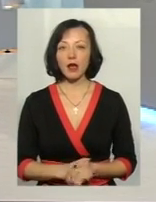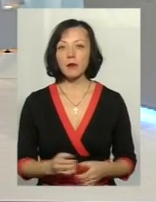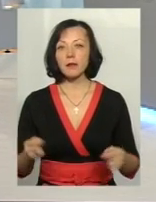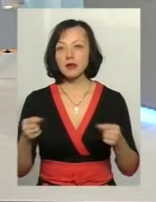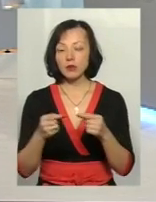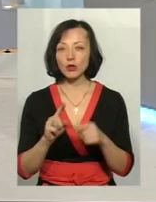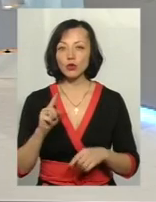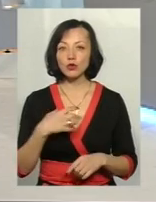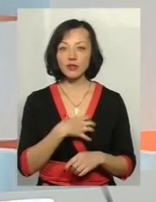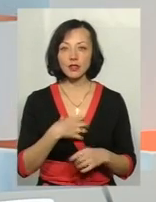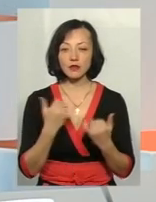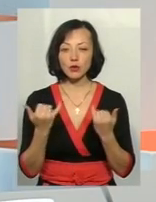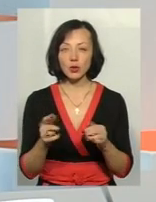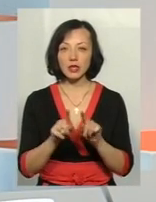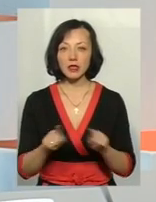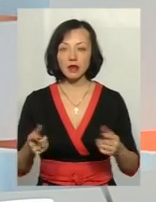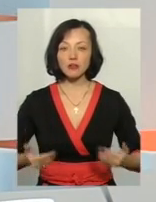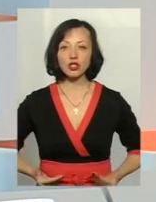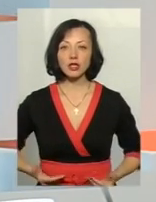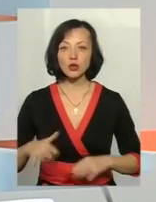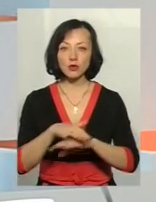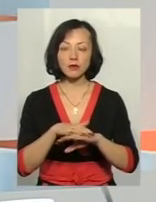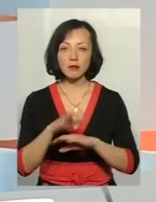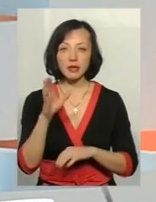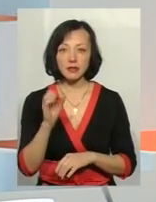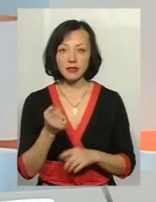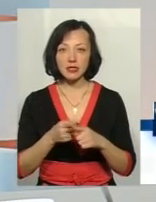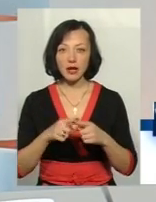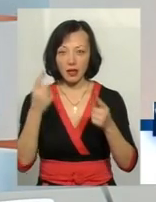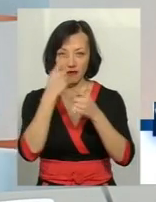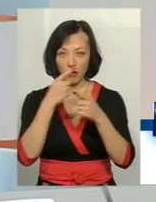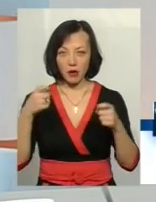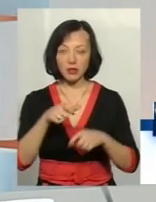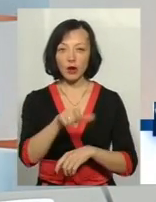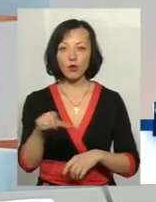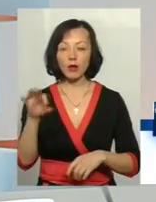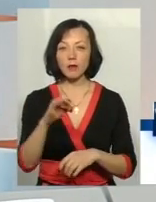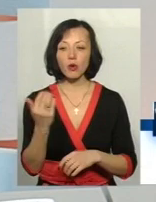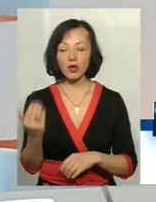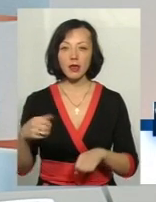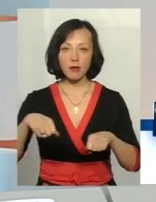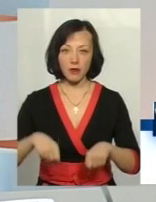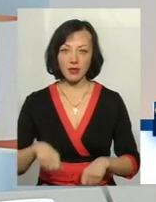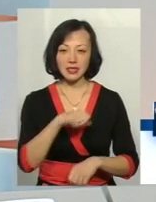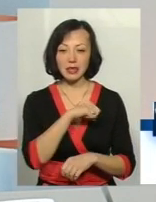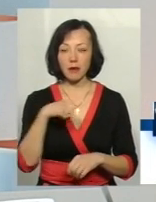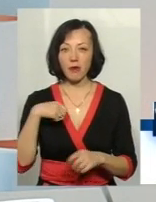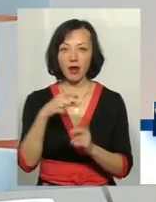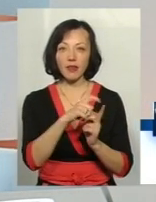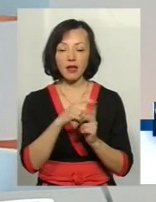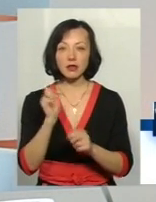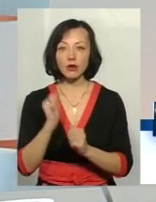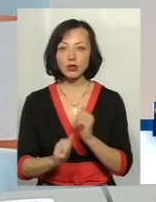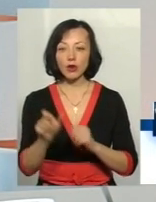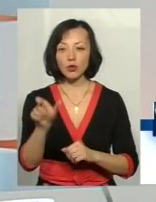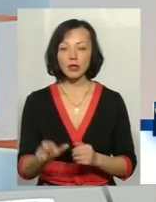важлива сьогодні деталь в житті суспільства – це інформація людей про їхнє право. Сама, скажімо, теза, що кожна людина